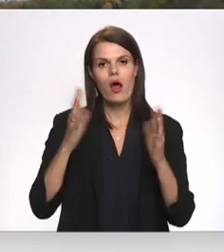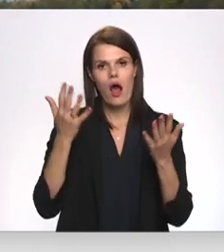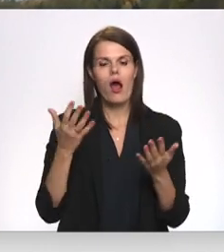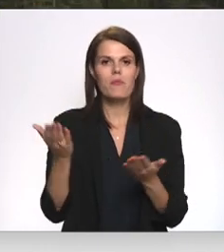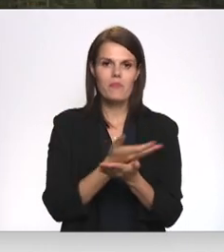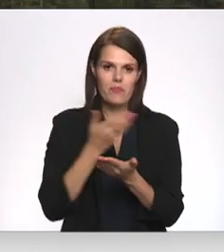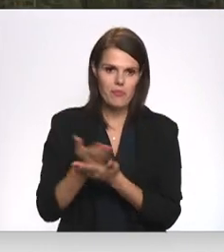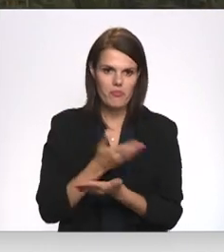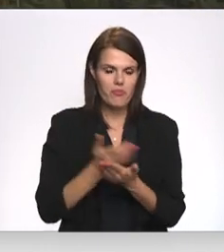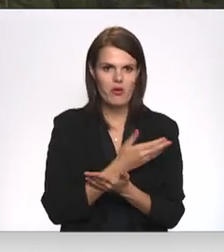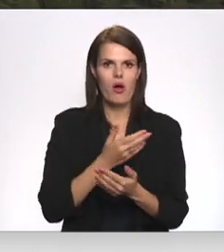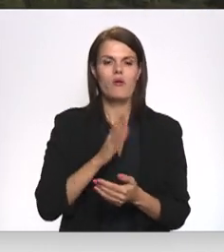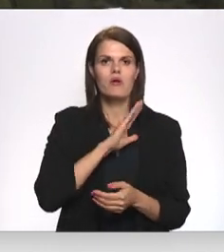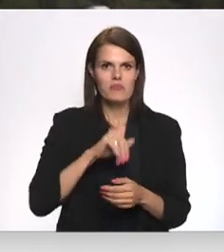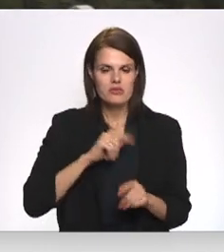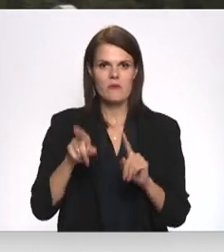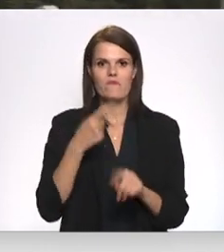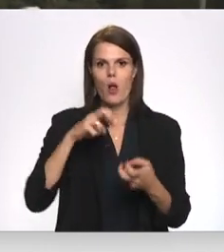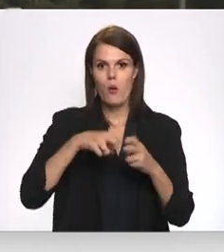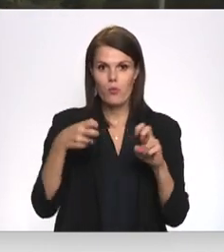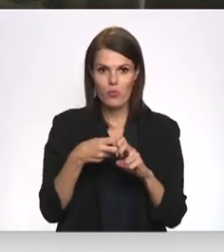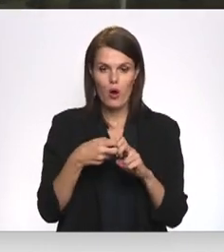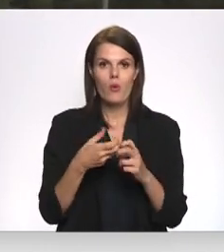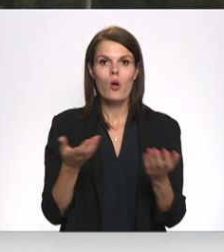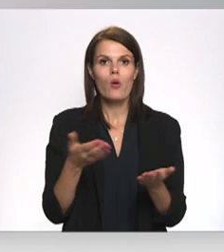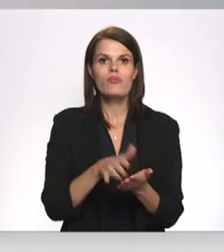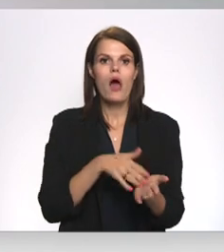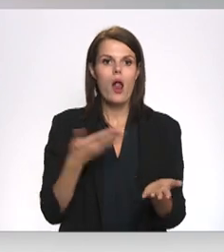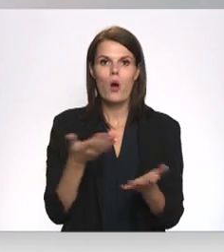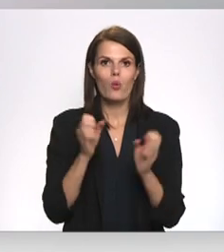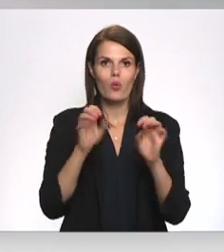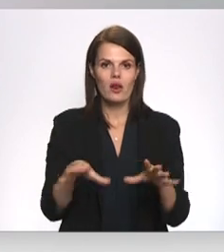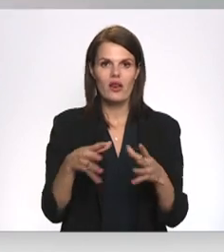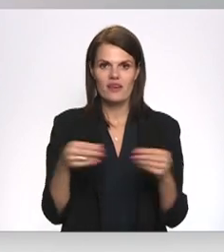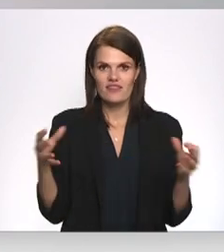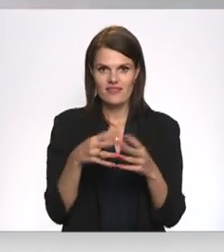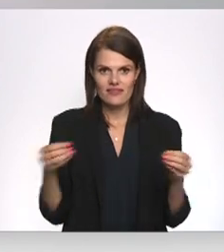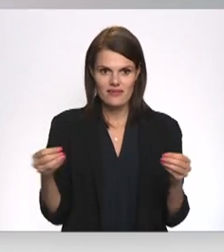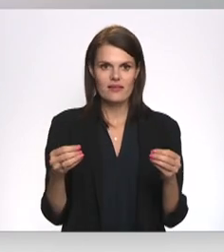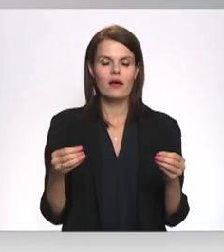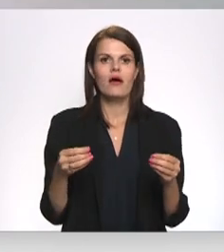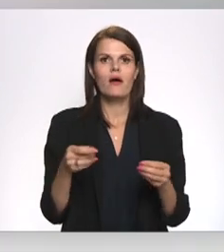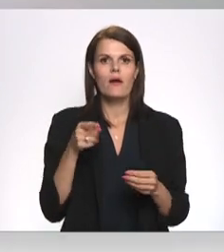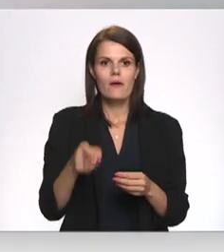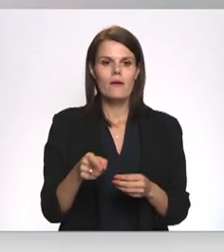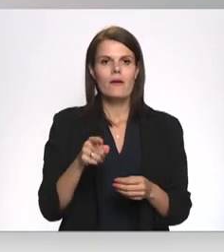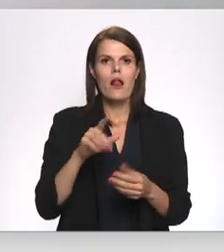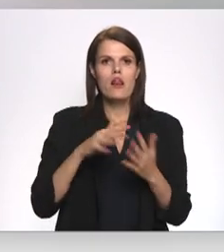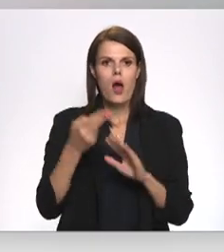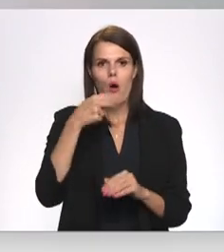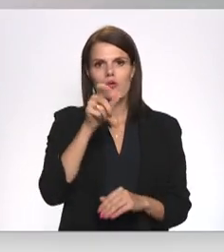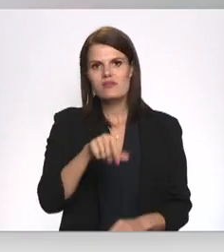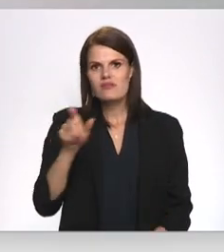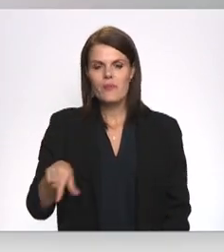apsēmniekošana, rodas nākamā problēma – nopļautā realizēšana. Viņu pieprasījums ir absolūti nepietiekams lauksēmniekiem.